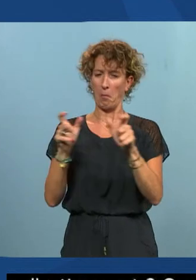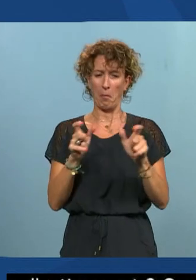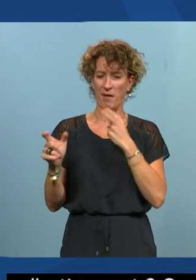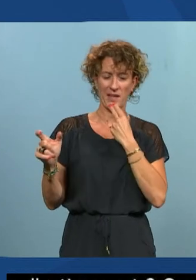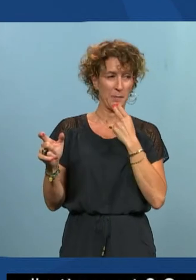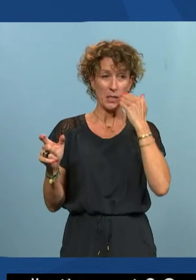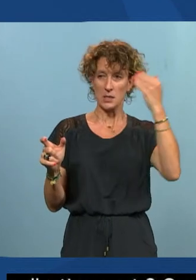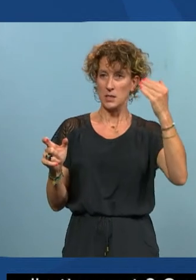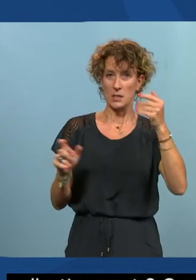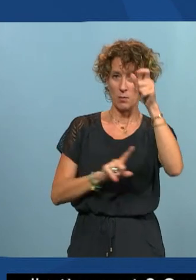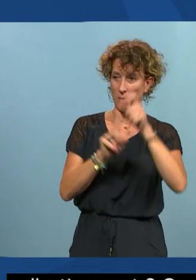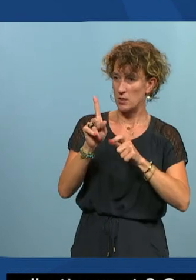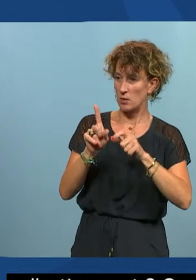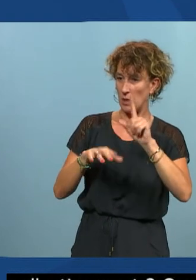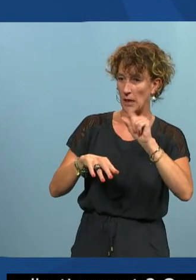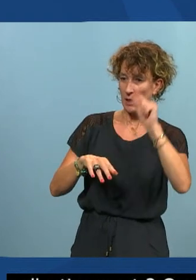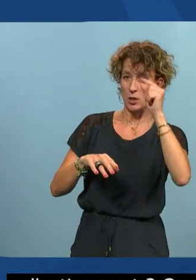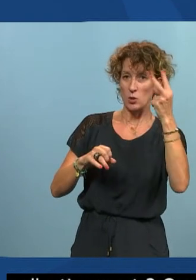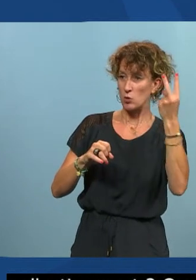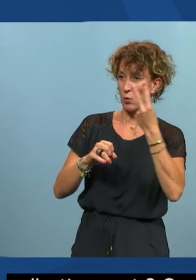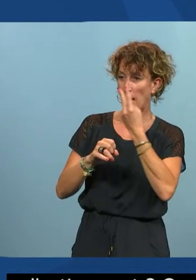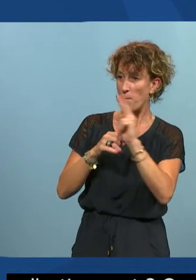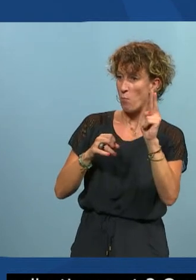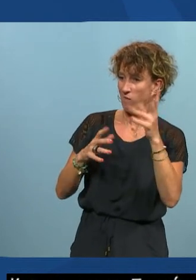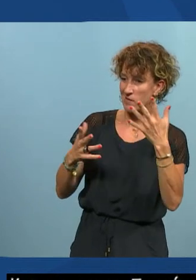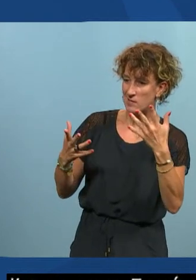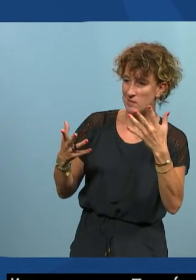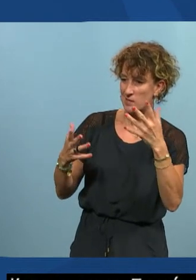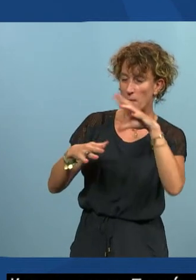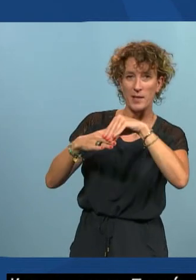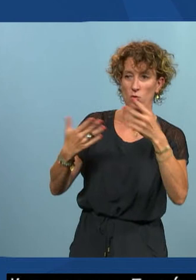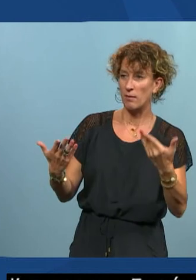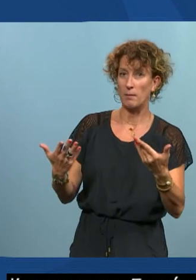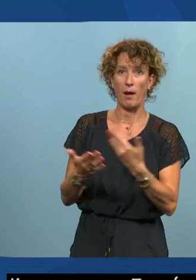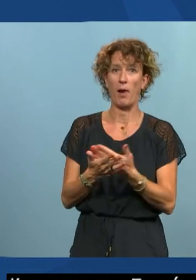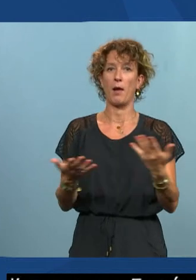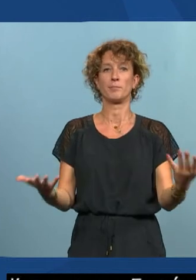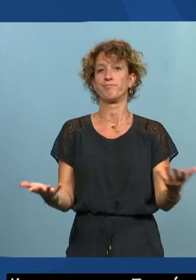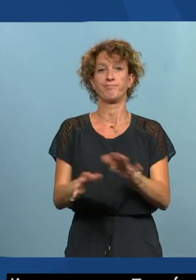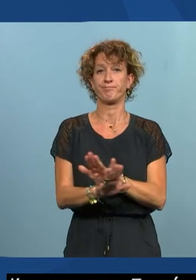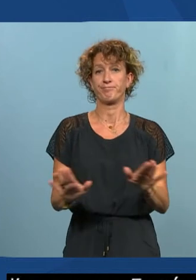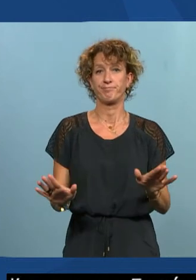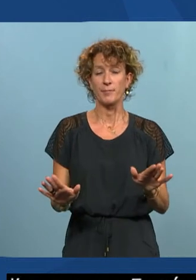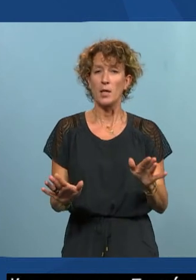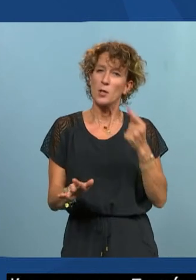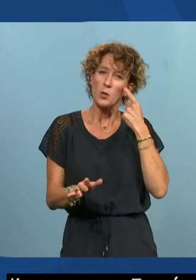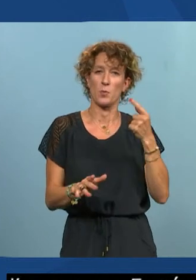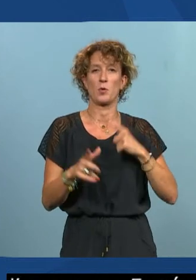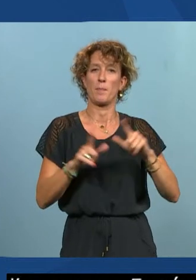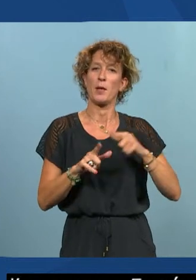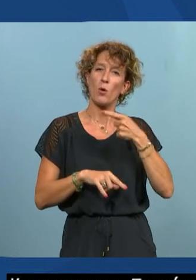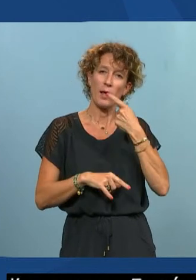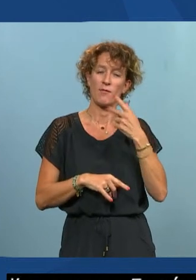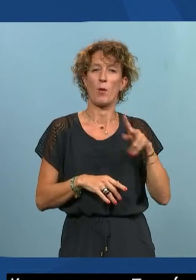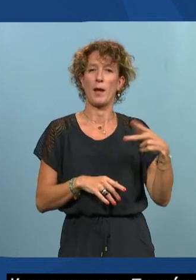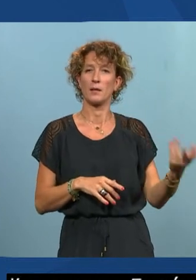sur la mauvaise pièce jointe et le mal est dans la place en accessibilité et je pense que mes collègues y reviendront il y a la